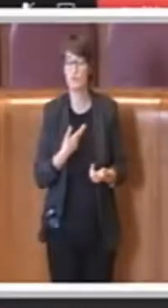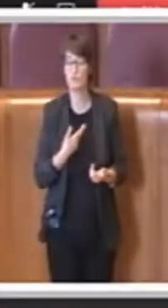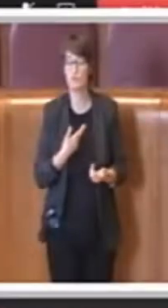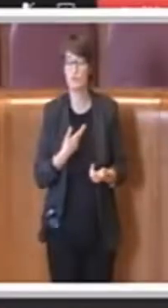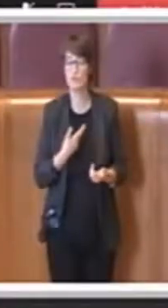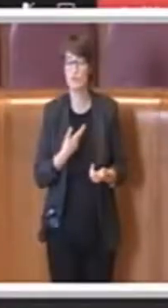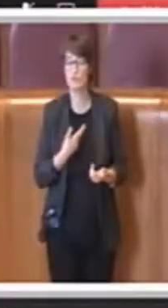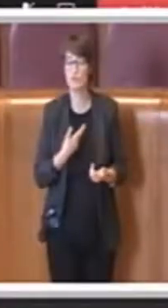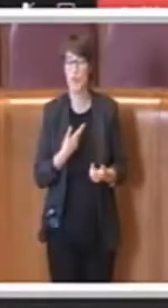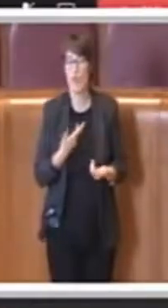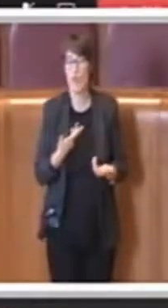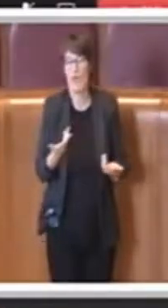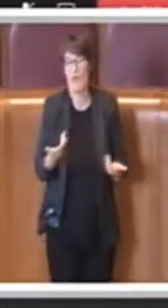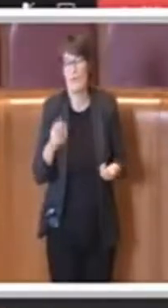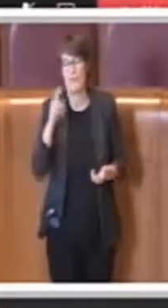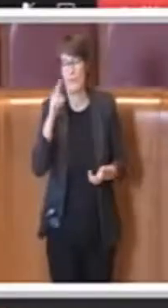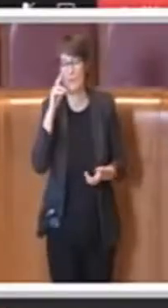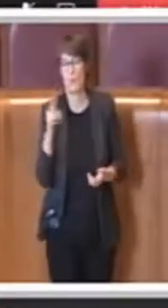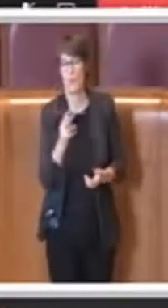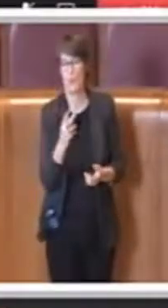certamente diversa però